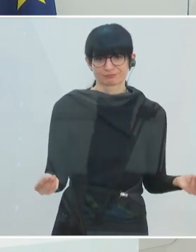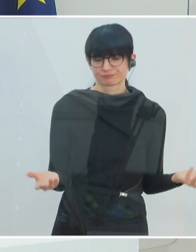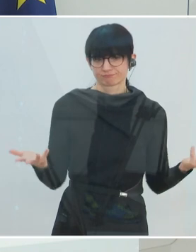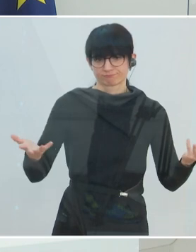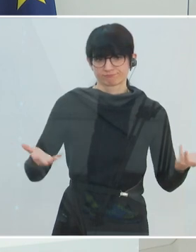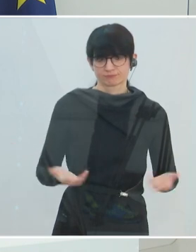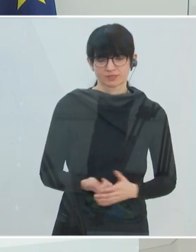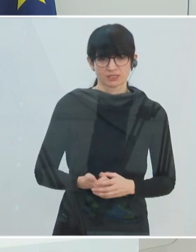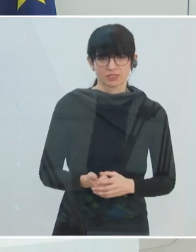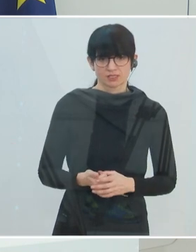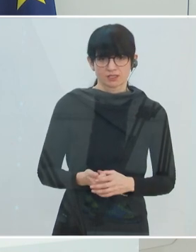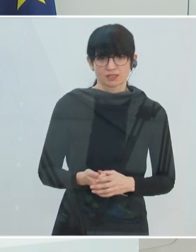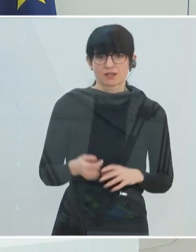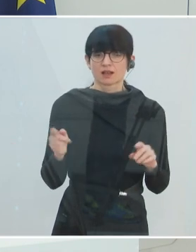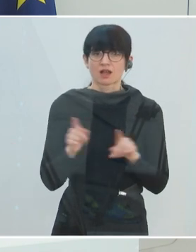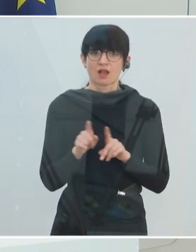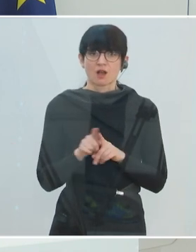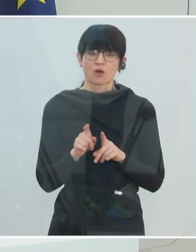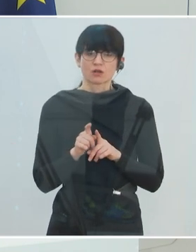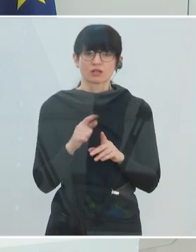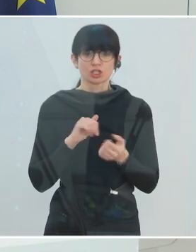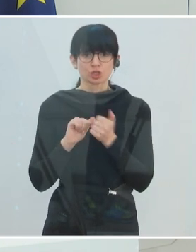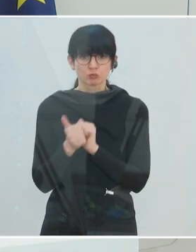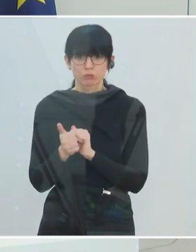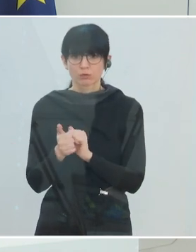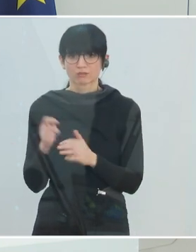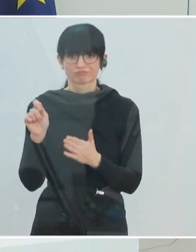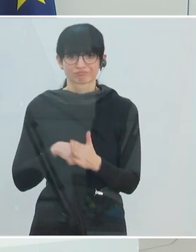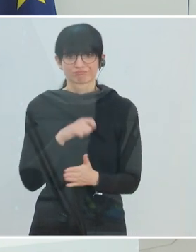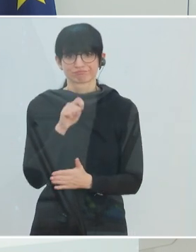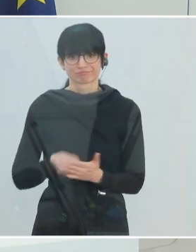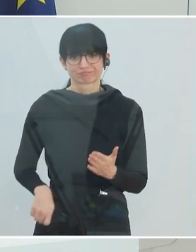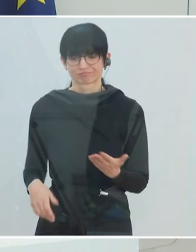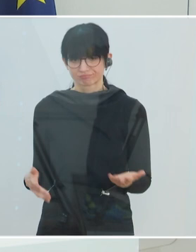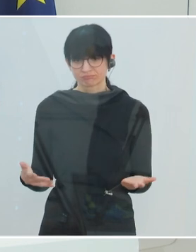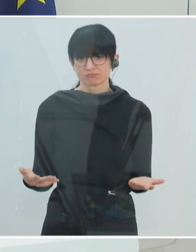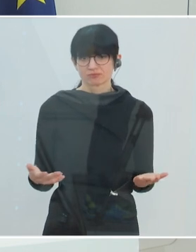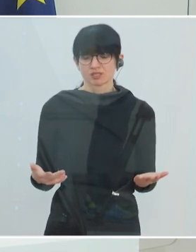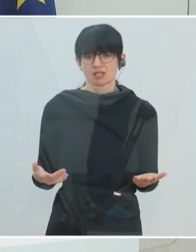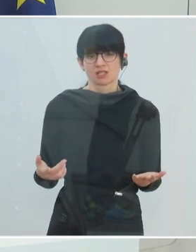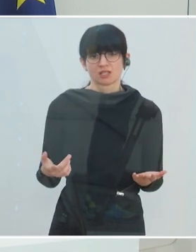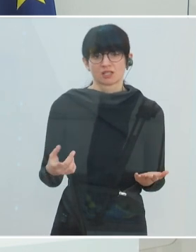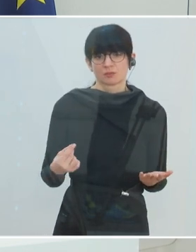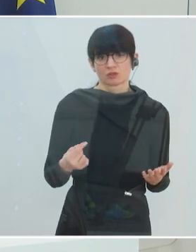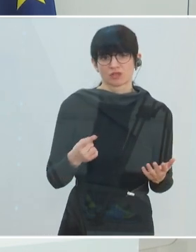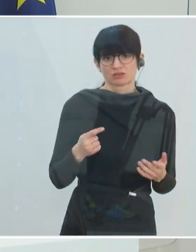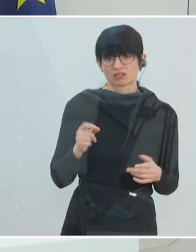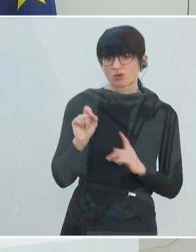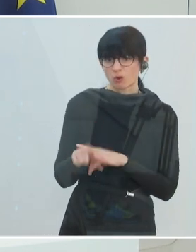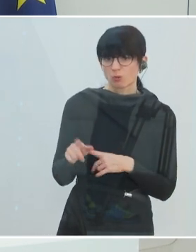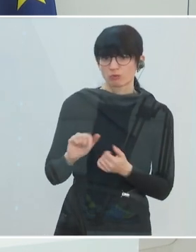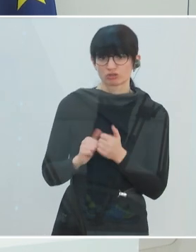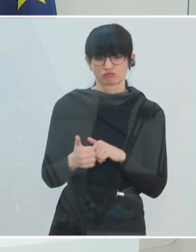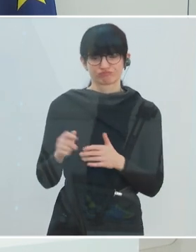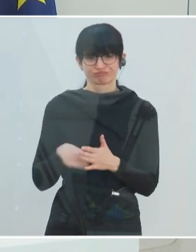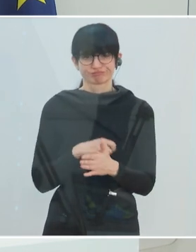das nicht mehr möglich machen von sportlichen Aktivitäten außerhalb der Schule oder die massive